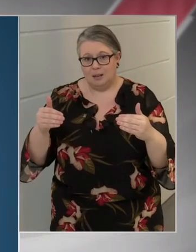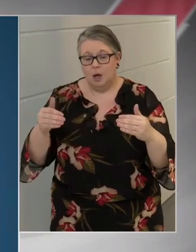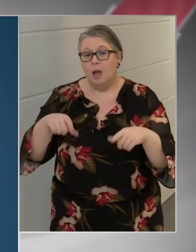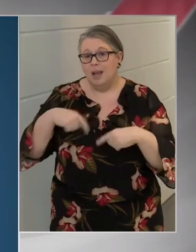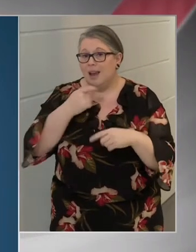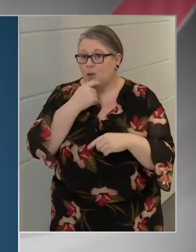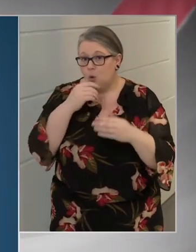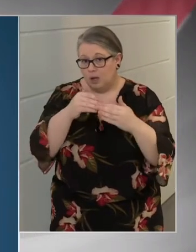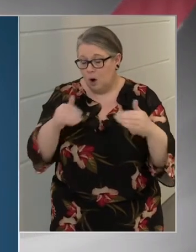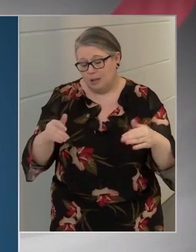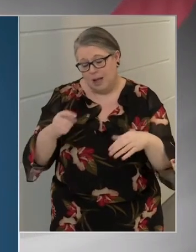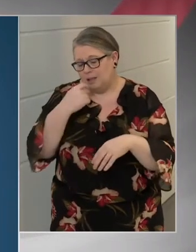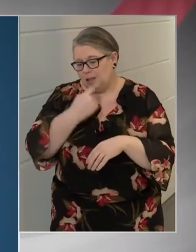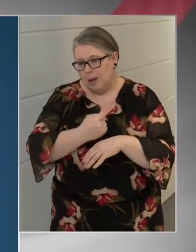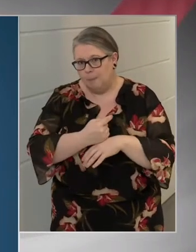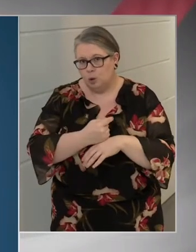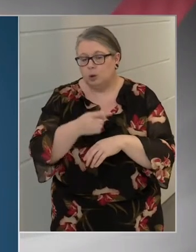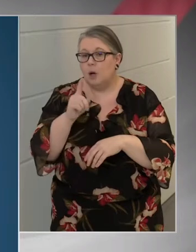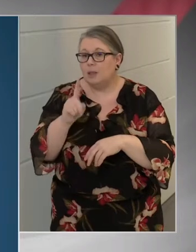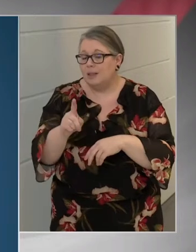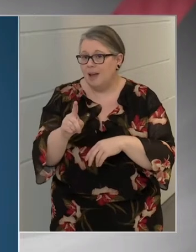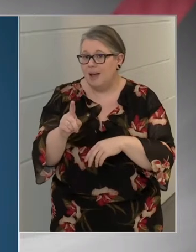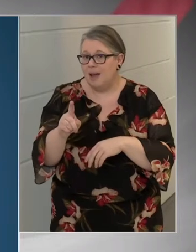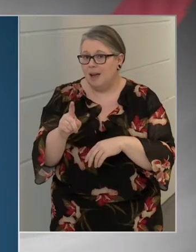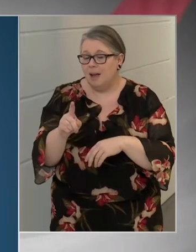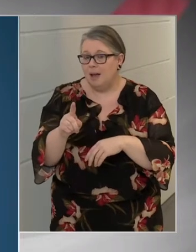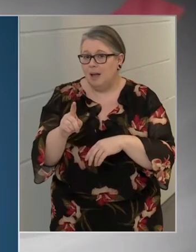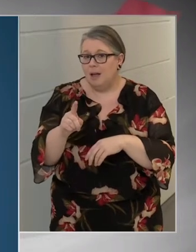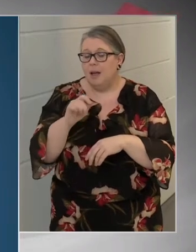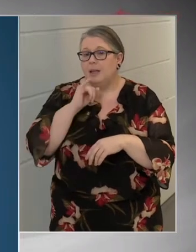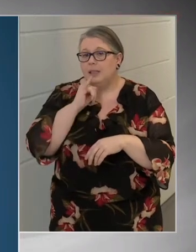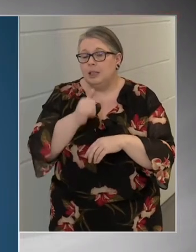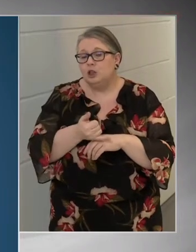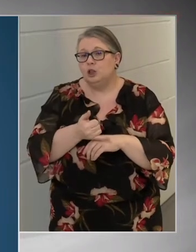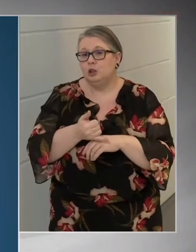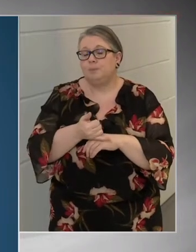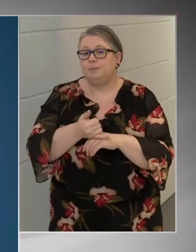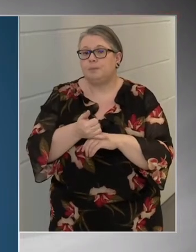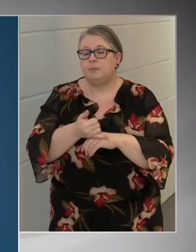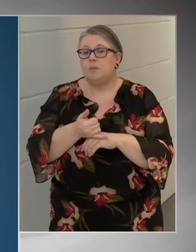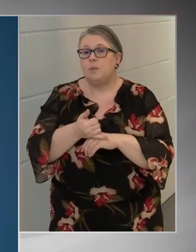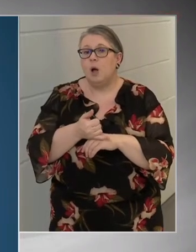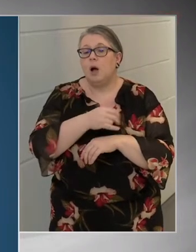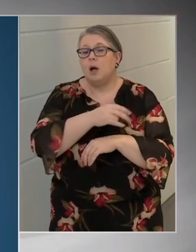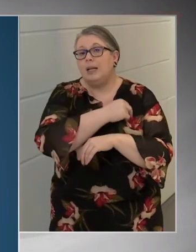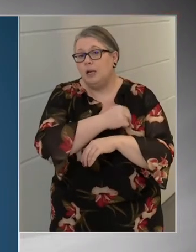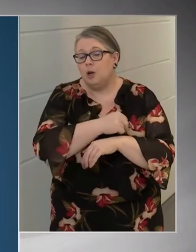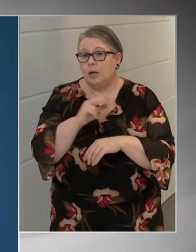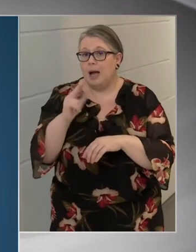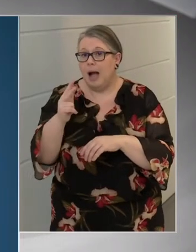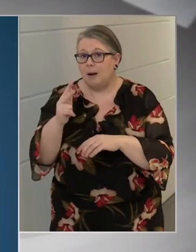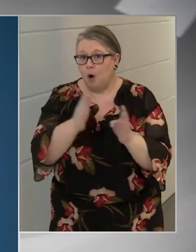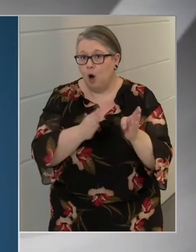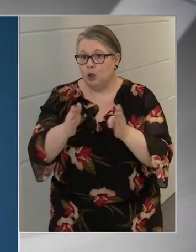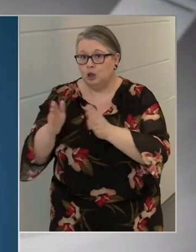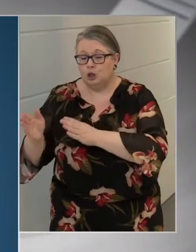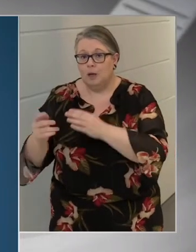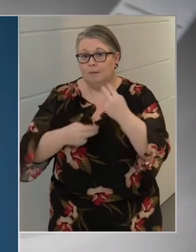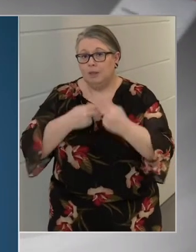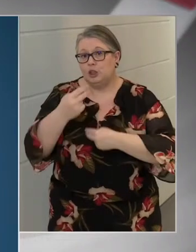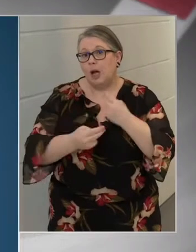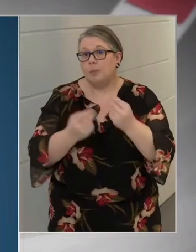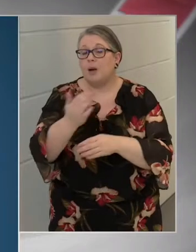életkornak, azonban nem rendelkezik a klinikai hármas vizsgálatban